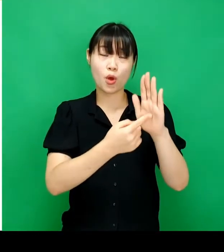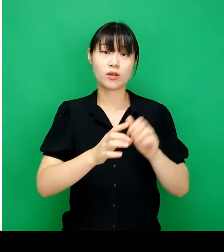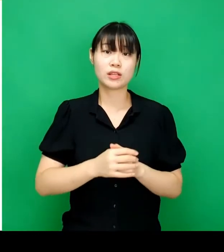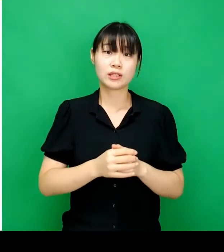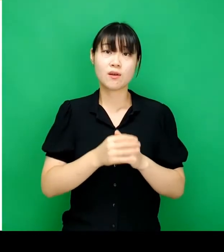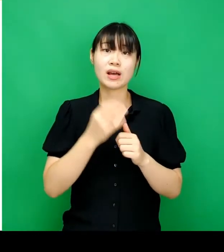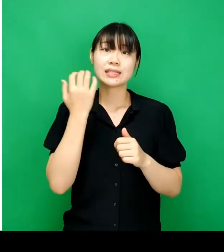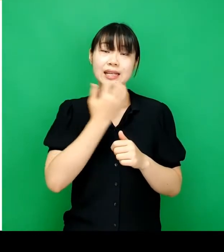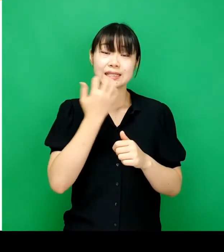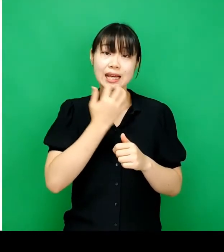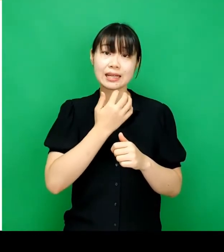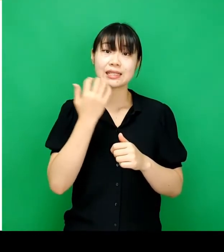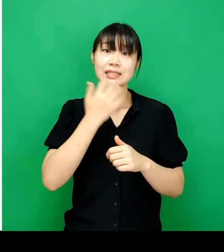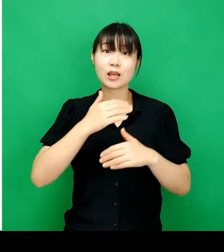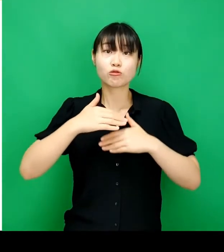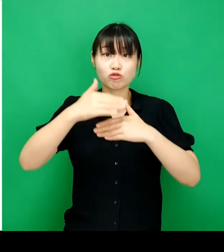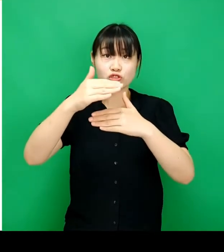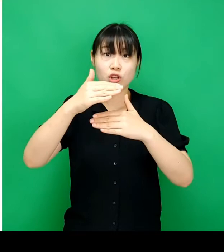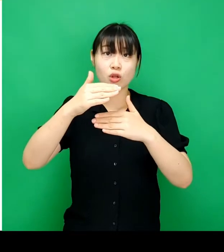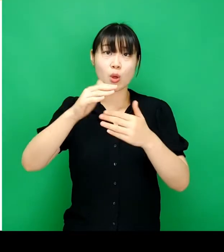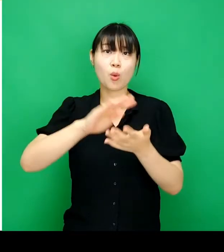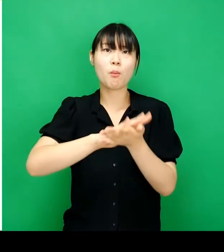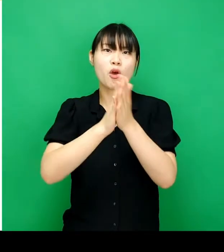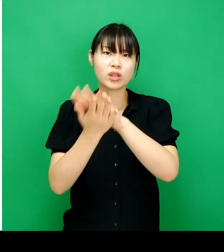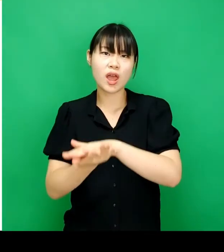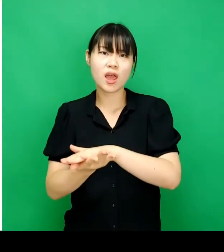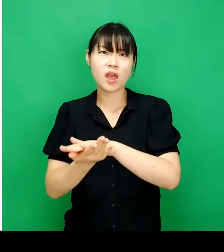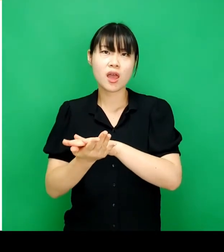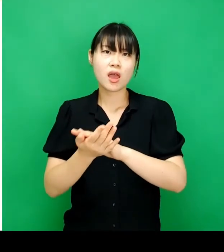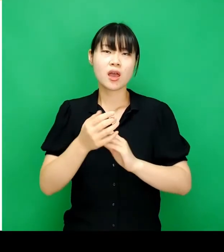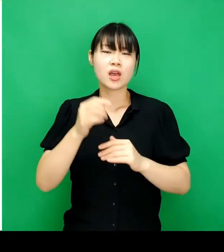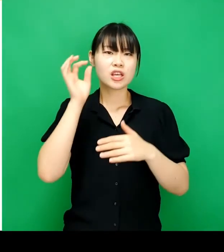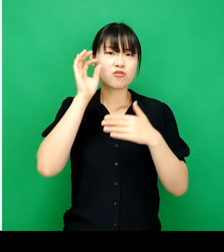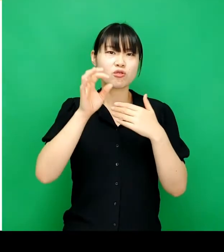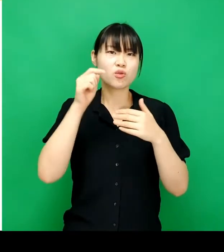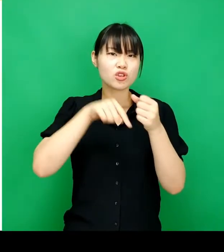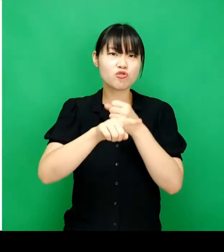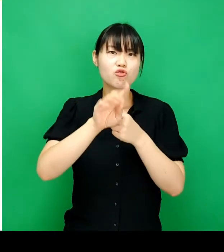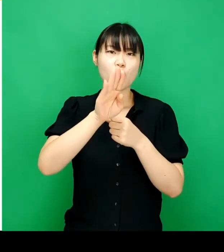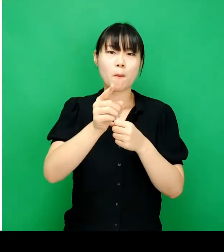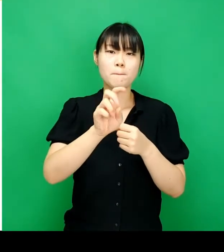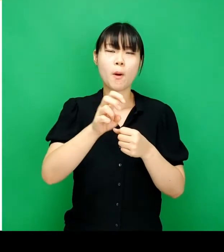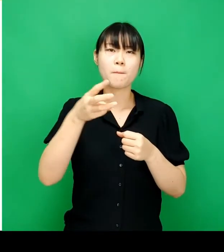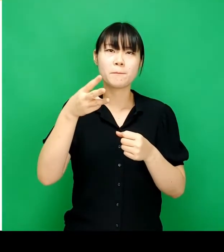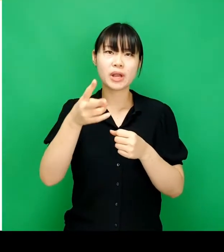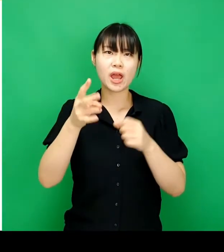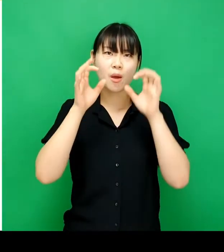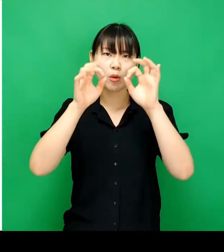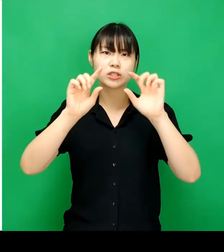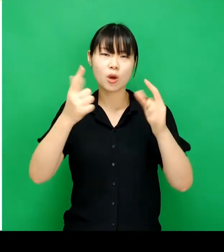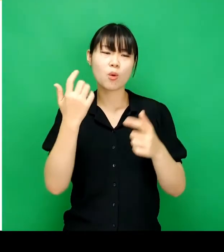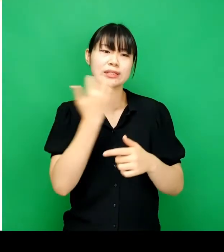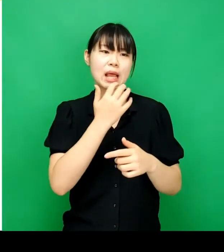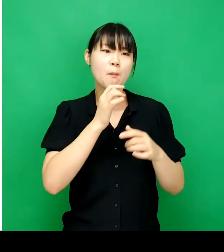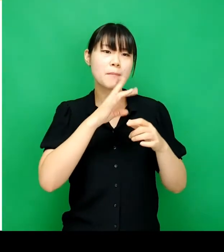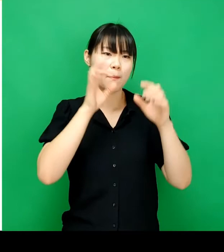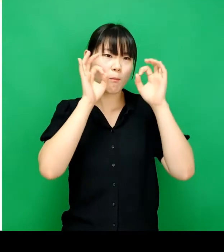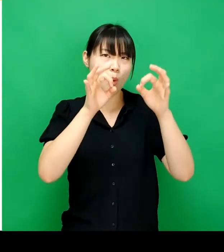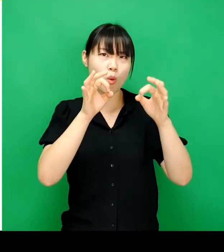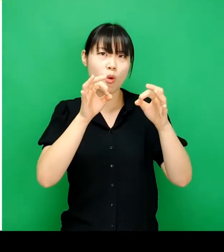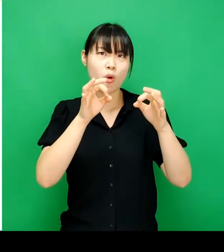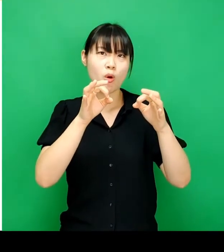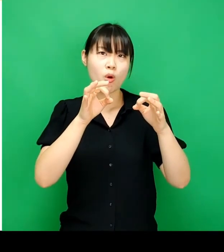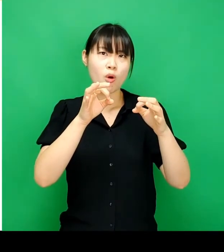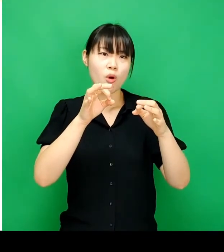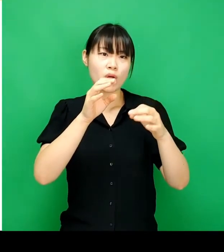표현해야 합니다. 또한 색상은 색이 순서대로 변해야 하는데 그 이유는 법례를 보지 않고도 색만 보고서